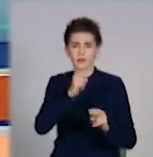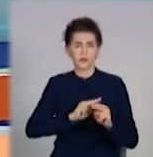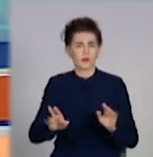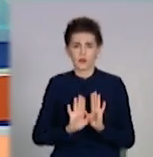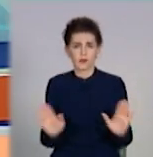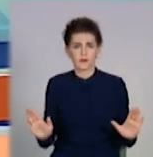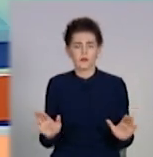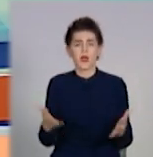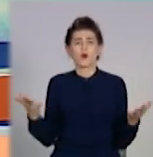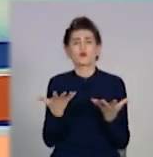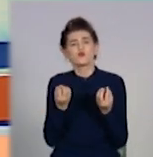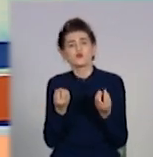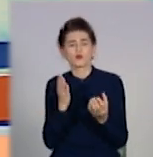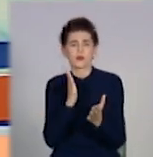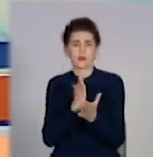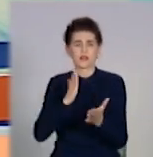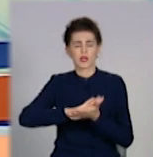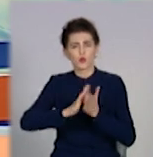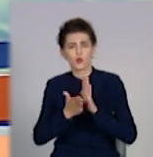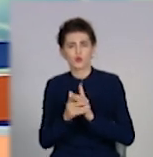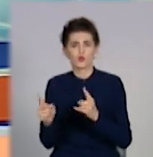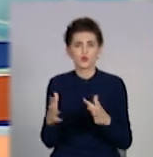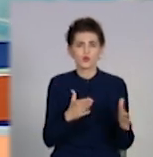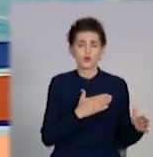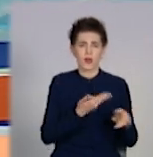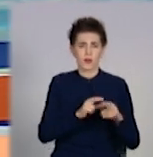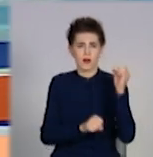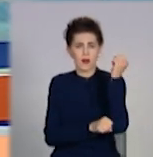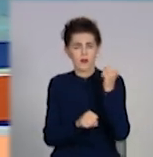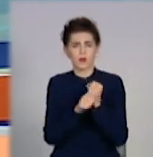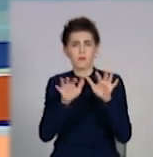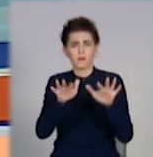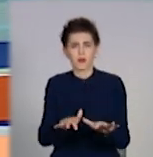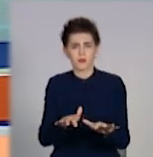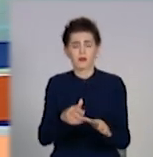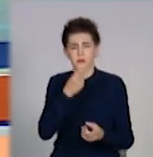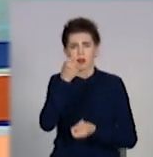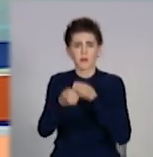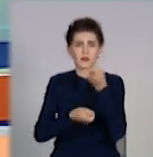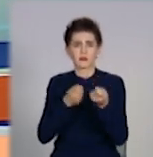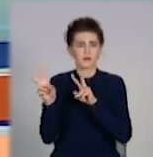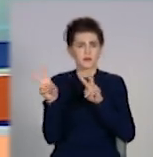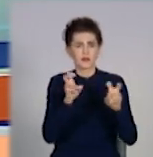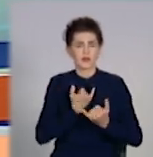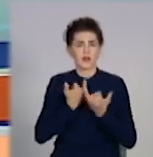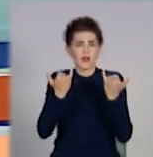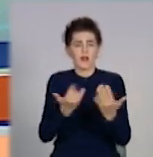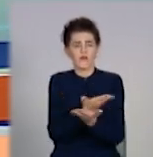надзвичайними ситуаціями доводилося стикатися співробітникам, подробиці в рубриці «Заради вас».